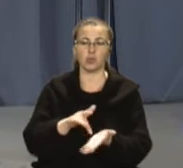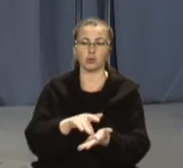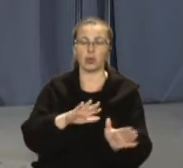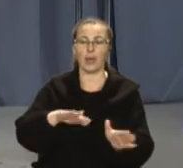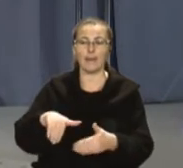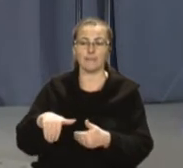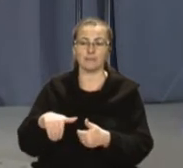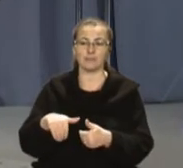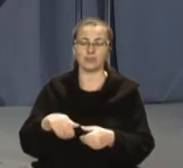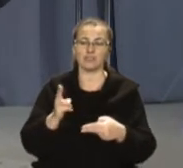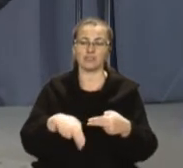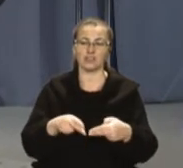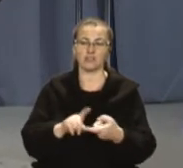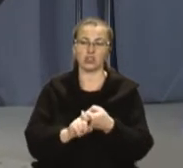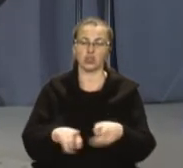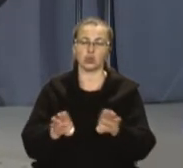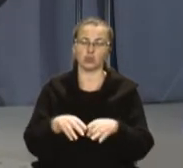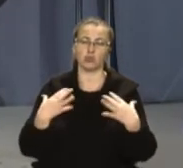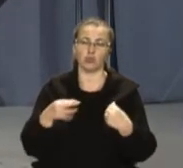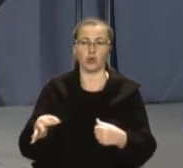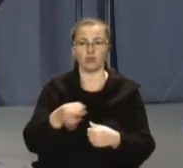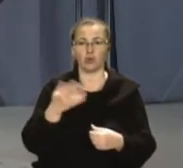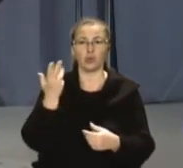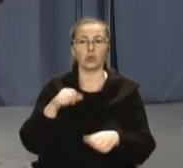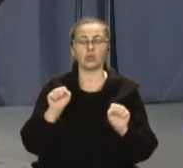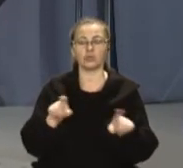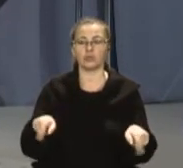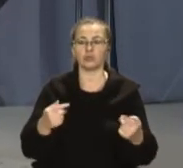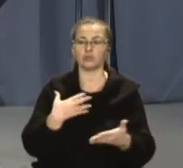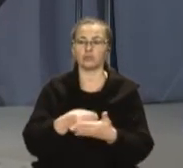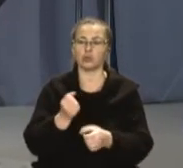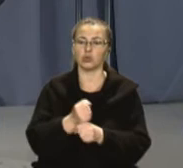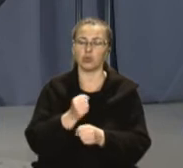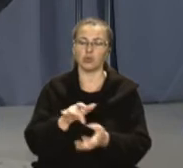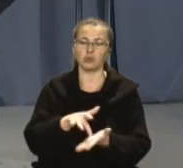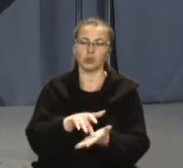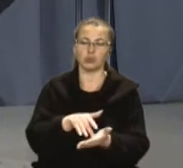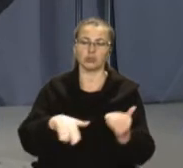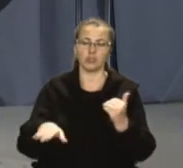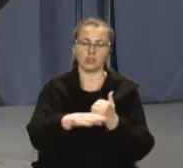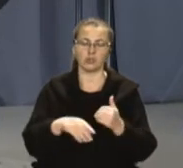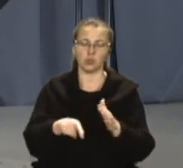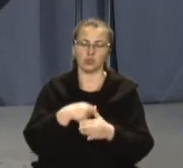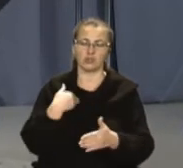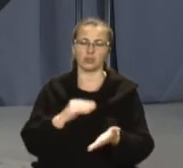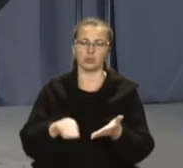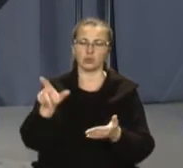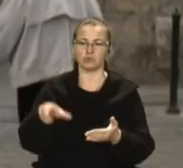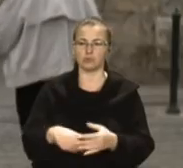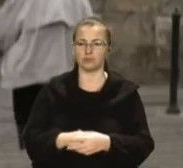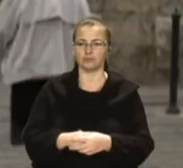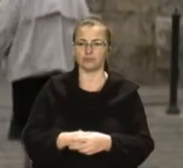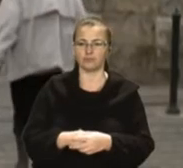завершення карантину у Львові та області і коли зможе відновити свою роботу туристична сфера, дізнавались наші кореспонденти.